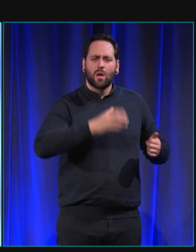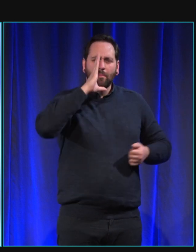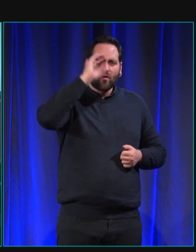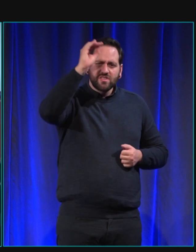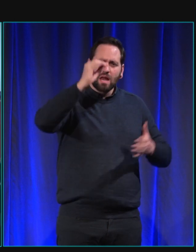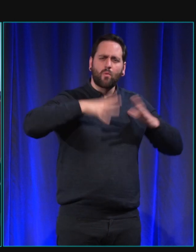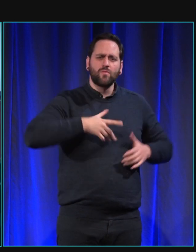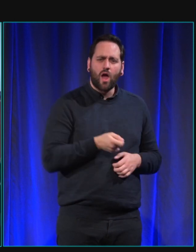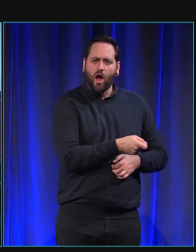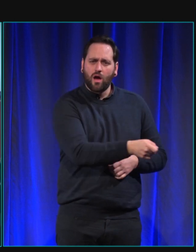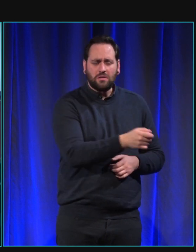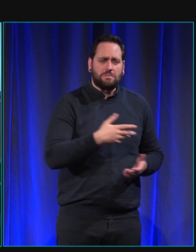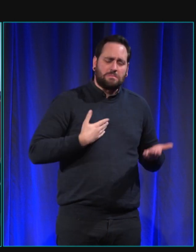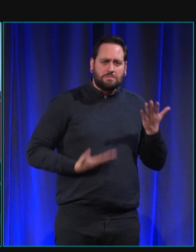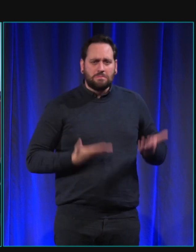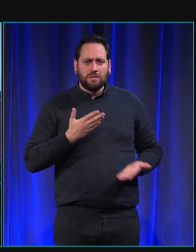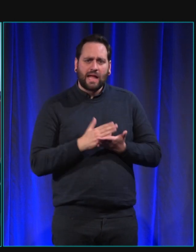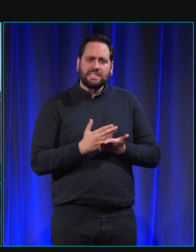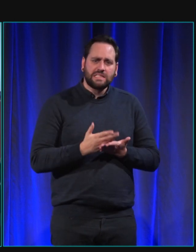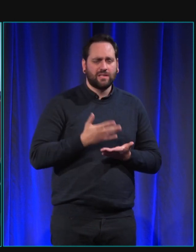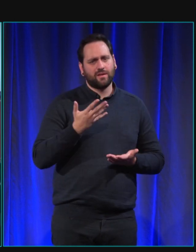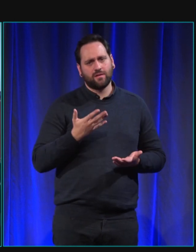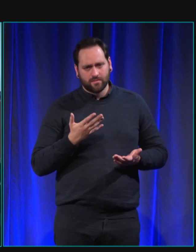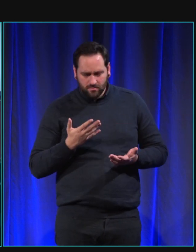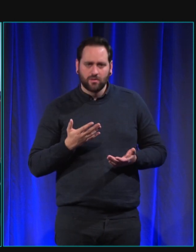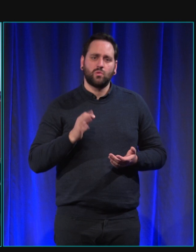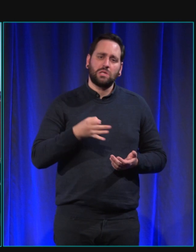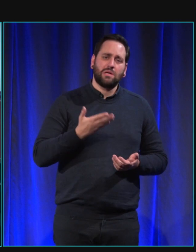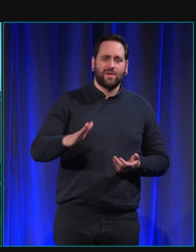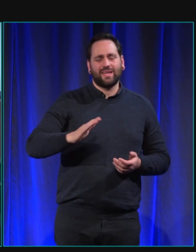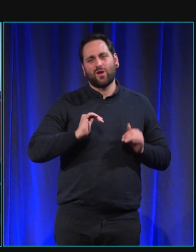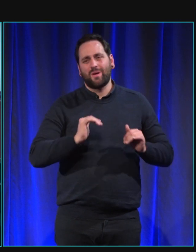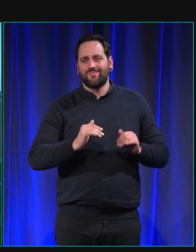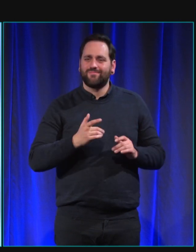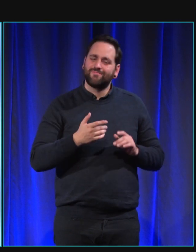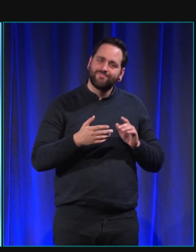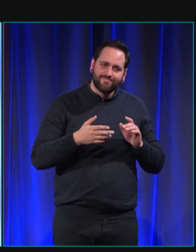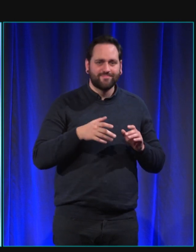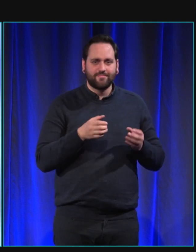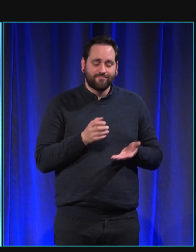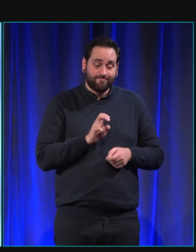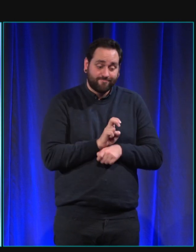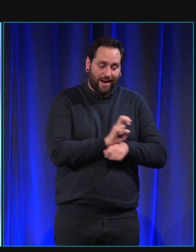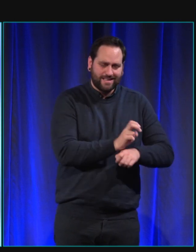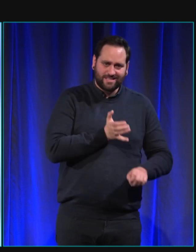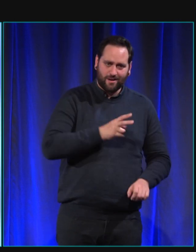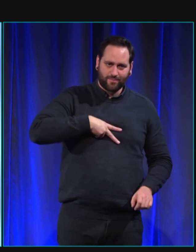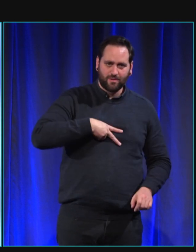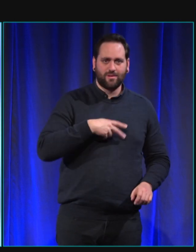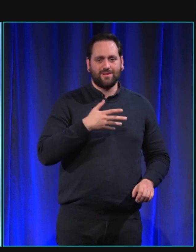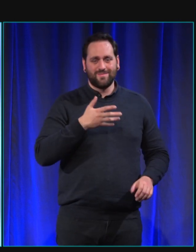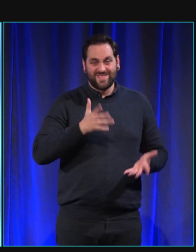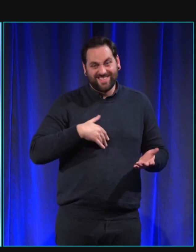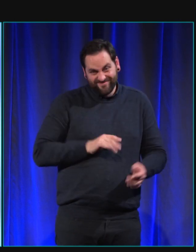associations d'échanges ou des choses comme ça mais il faut quand même qu'ils apprennent des bases de règles et des choses et je suis peut-être un peu trop